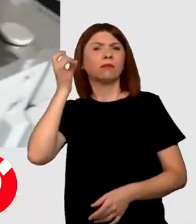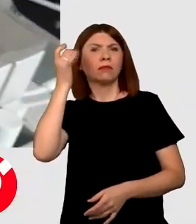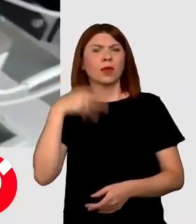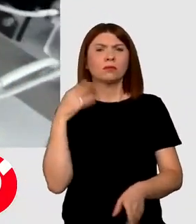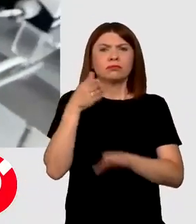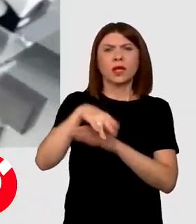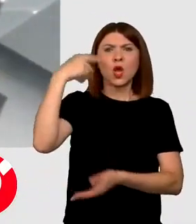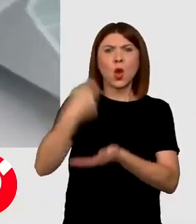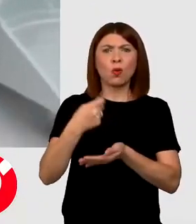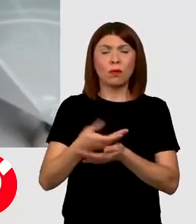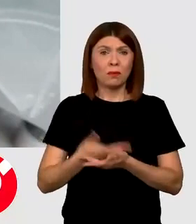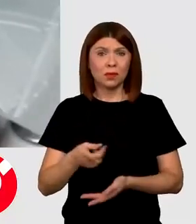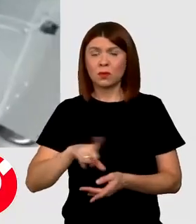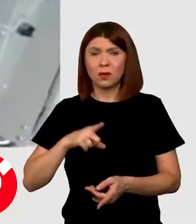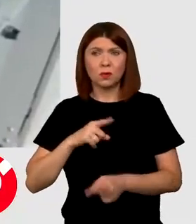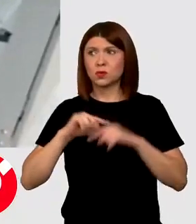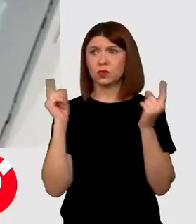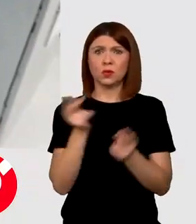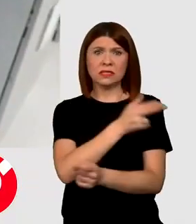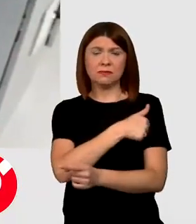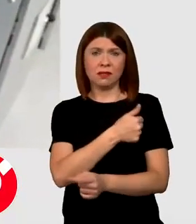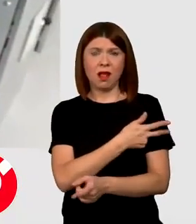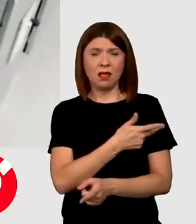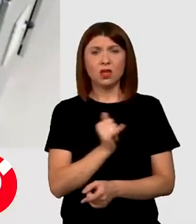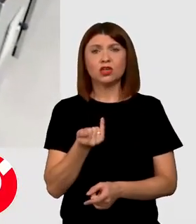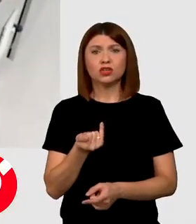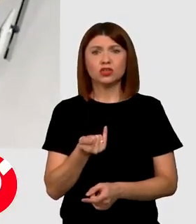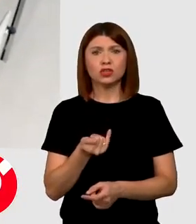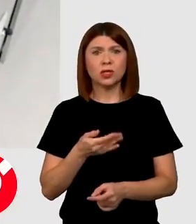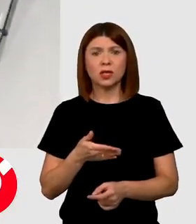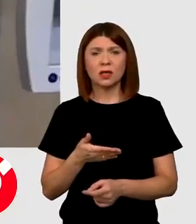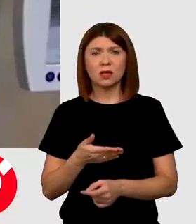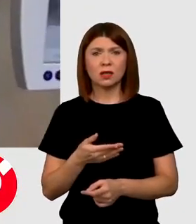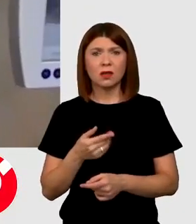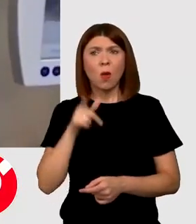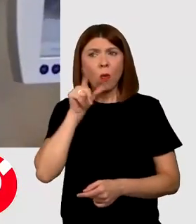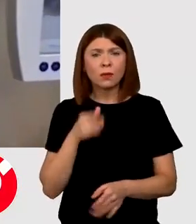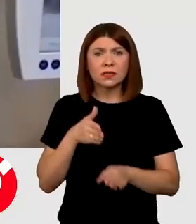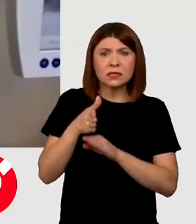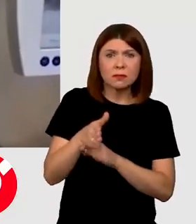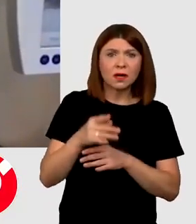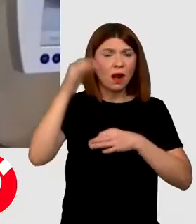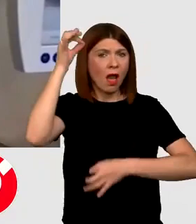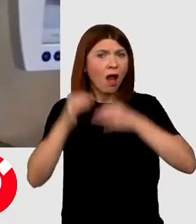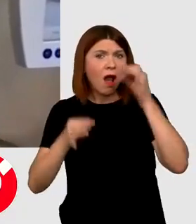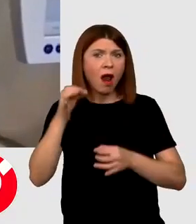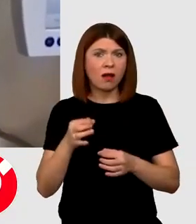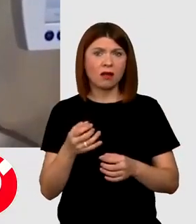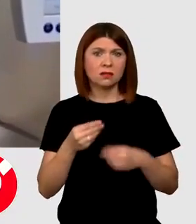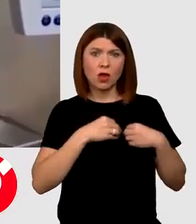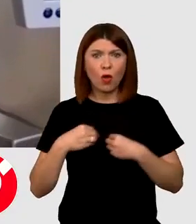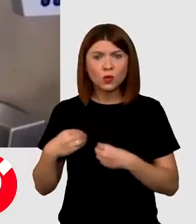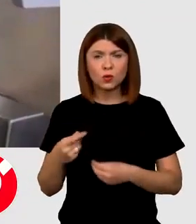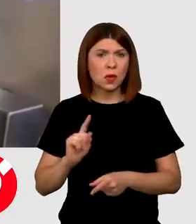acest medicament, pentru că evident nu sunt peste tot spitale și ca să ajungă pacienții trebuie să meargă la evaluare. Deci nu îi ajutăm cu